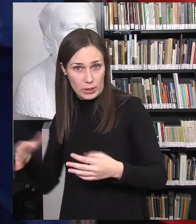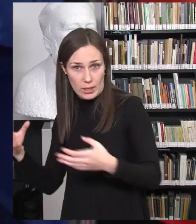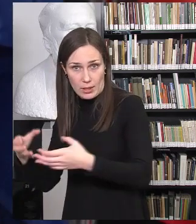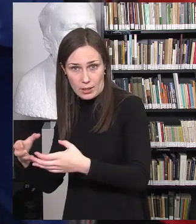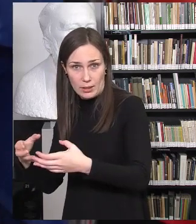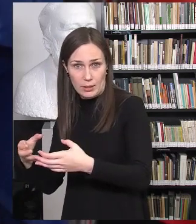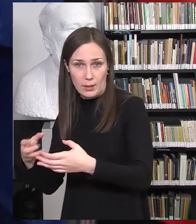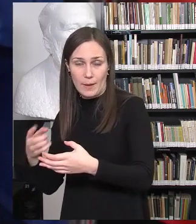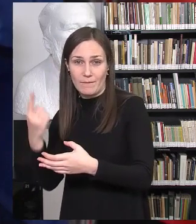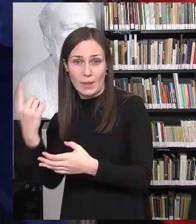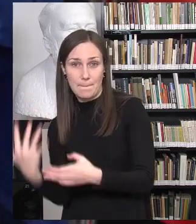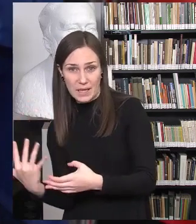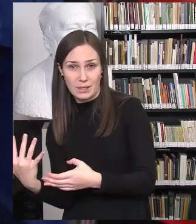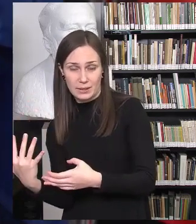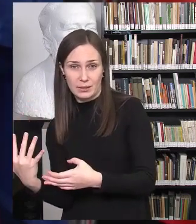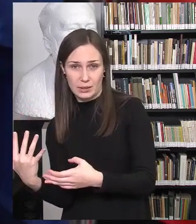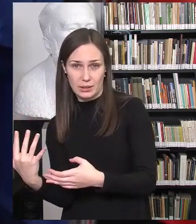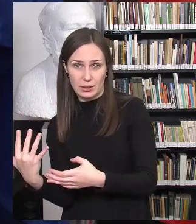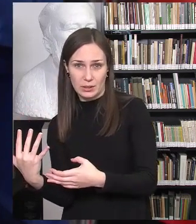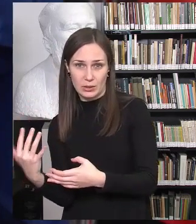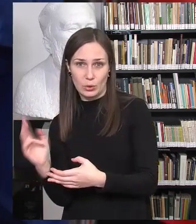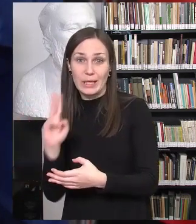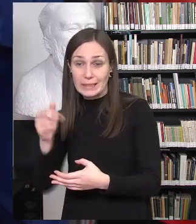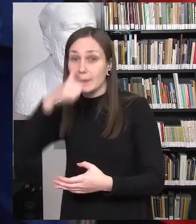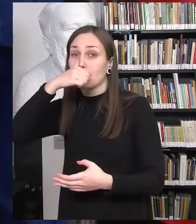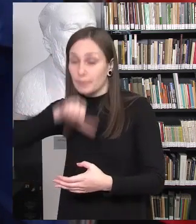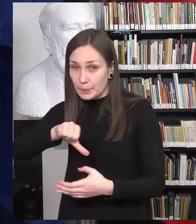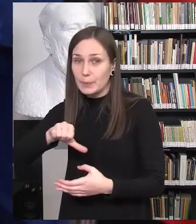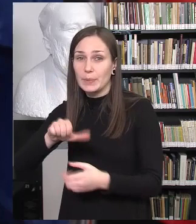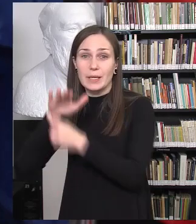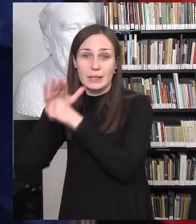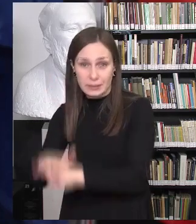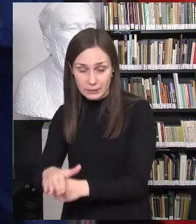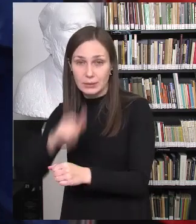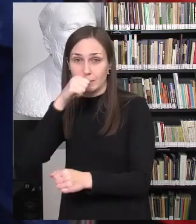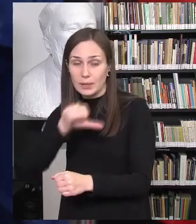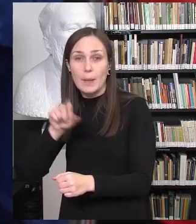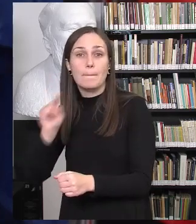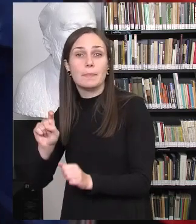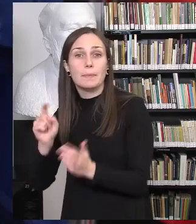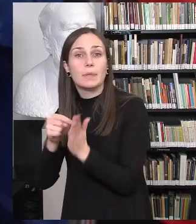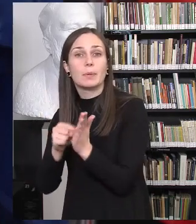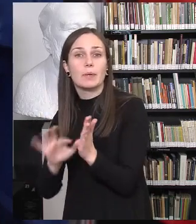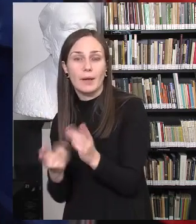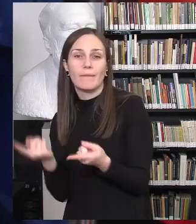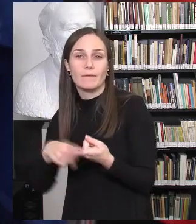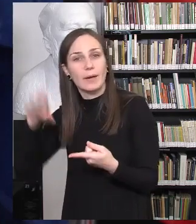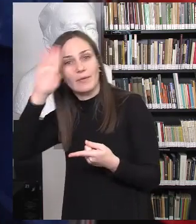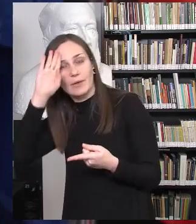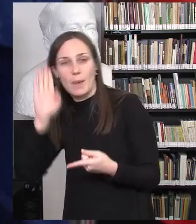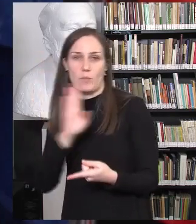penktadalis iš tų, kurie pažymėjo, kad patyre žeminantį elgėsi, pažymėjo, kad patyre dėl lities